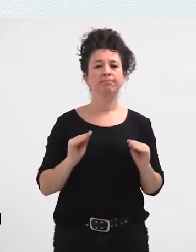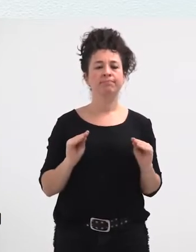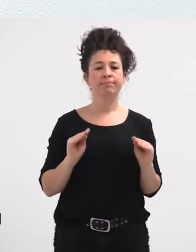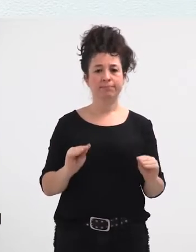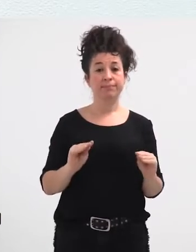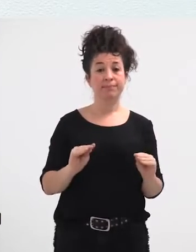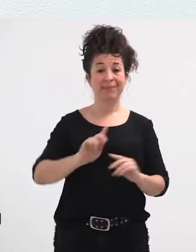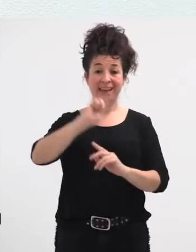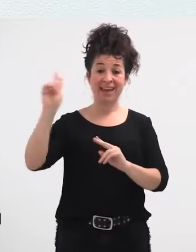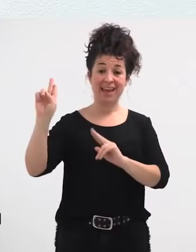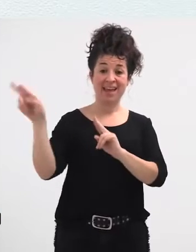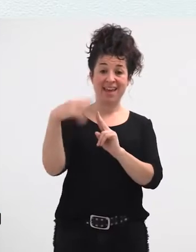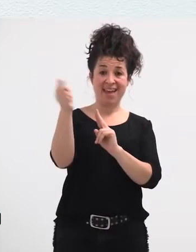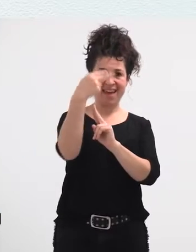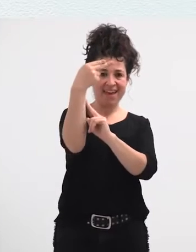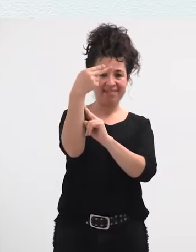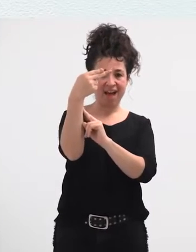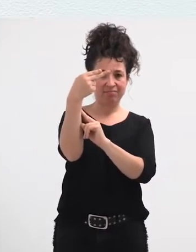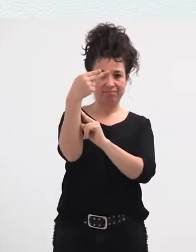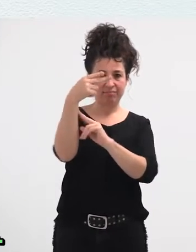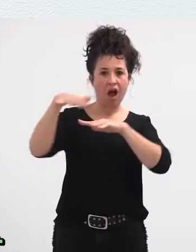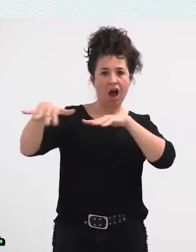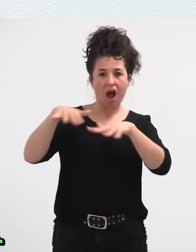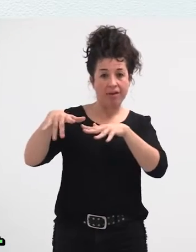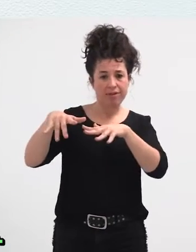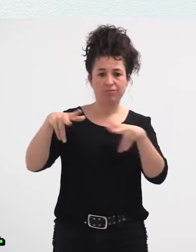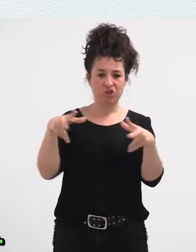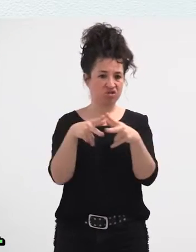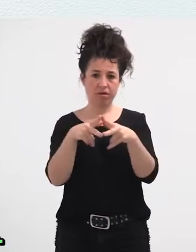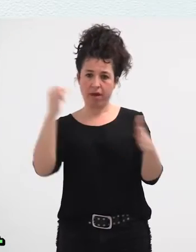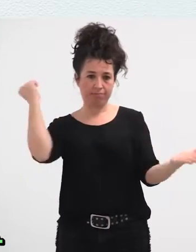asko markatzen du gizartearen martxa, eta